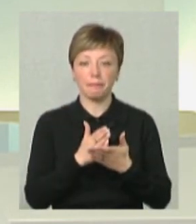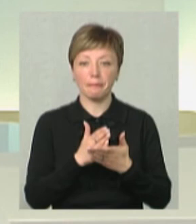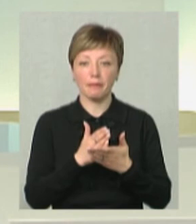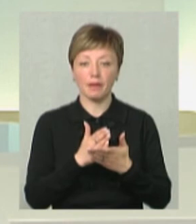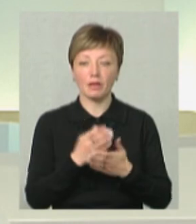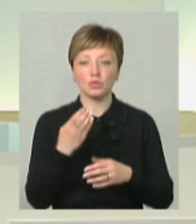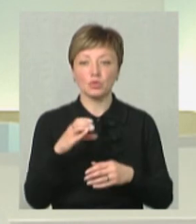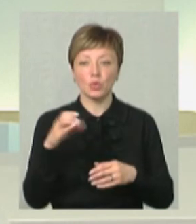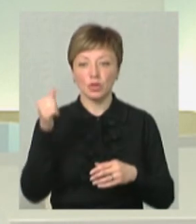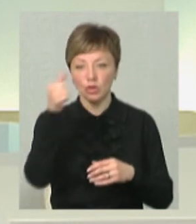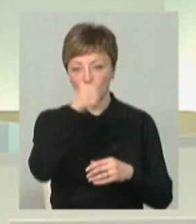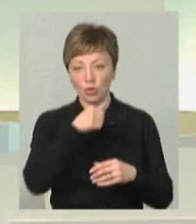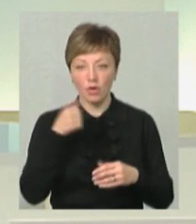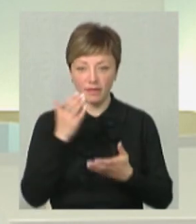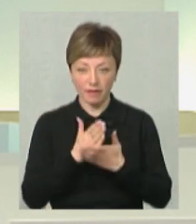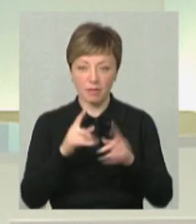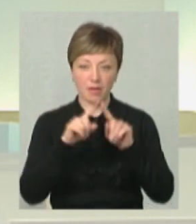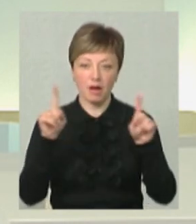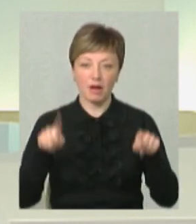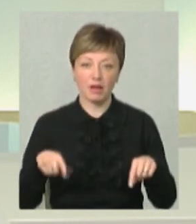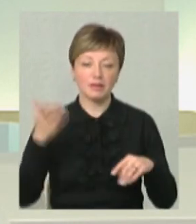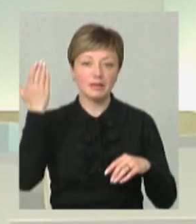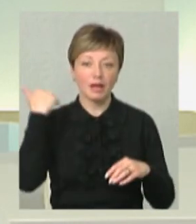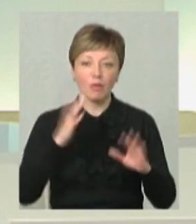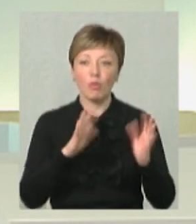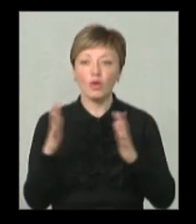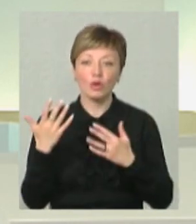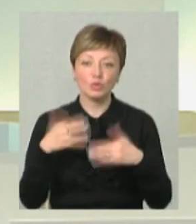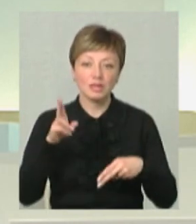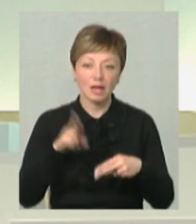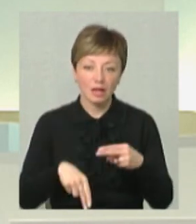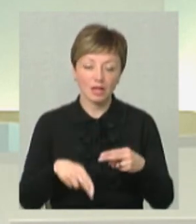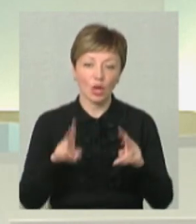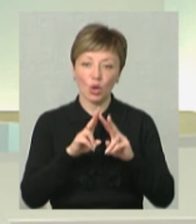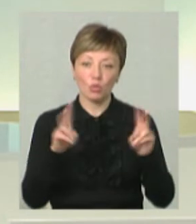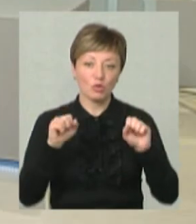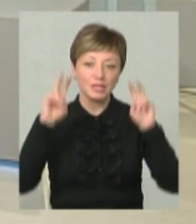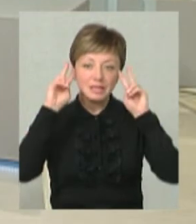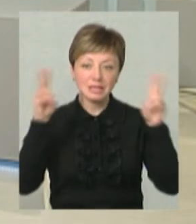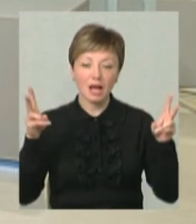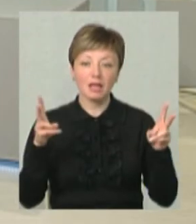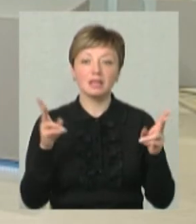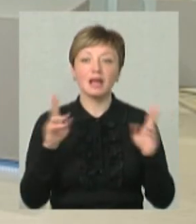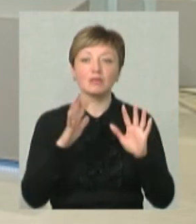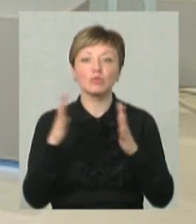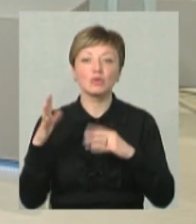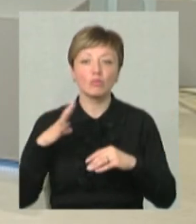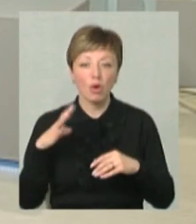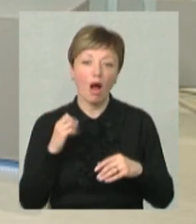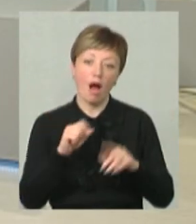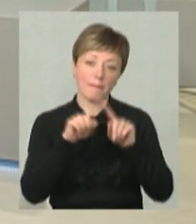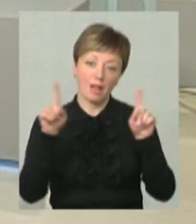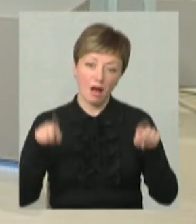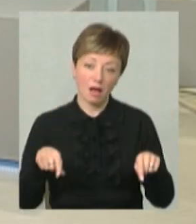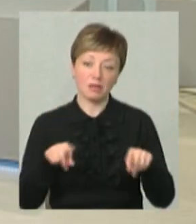років, як і… Тих подій вже нема, і ніхто може не знати, які ті події були, а